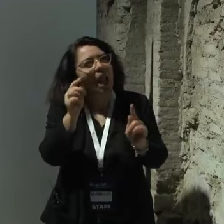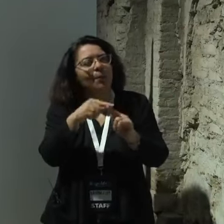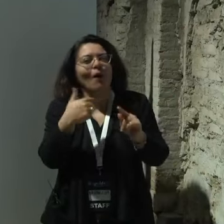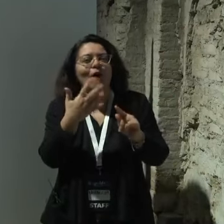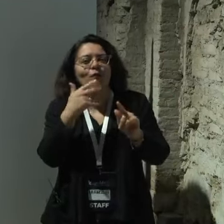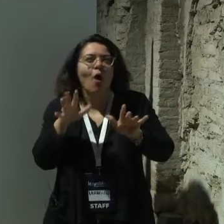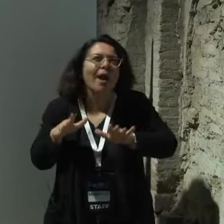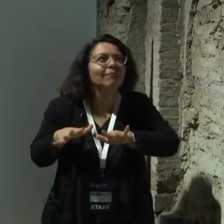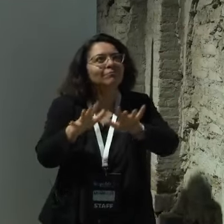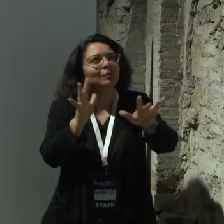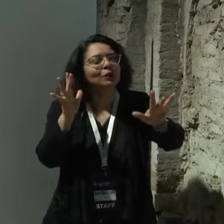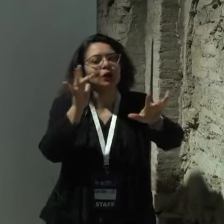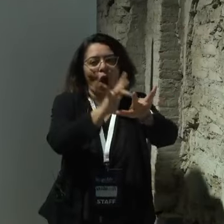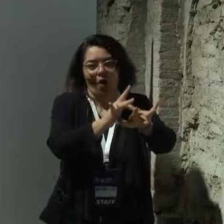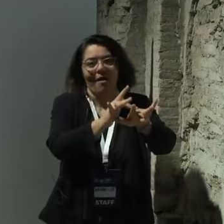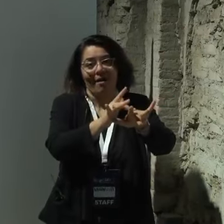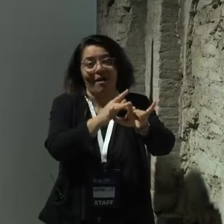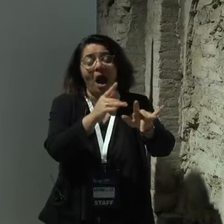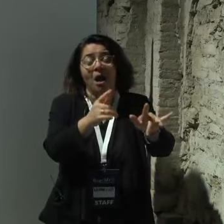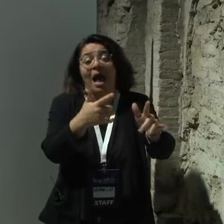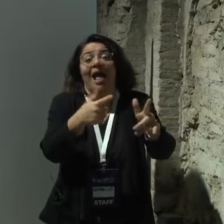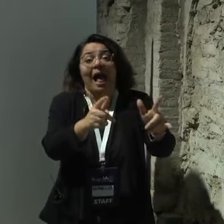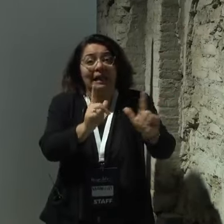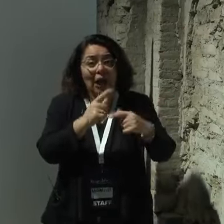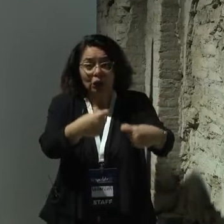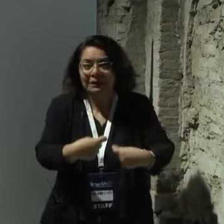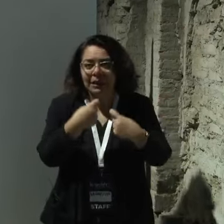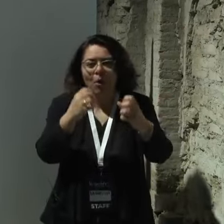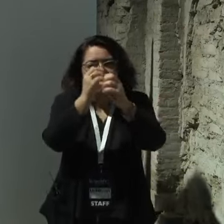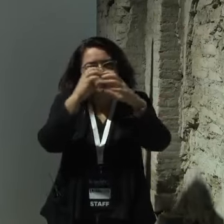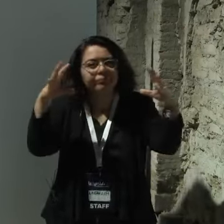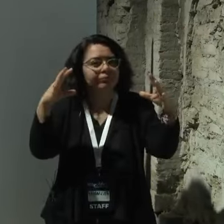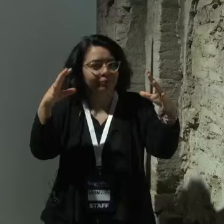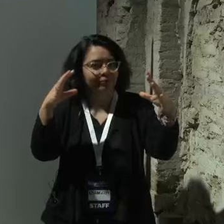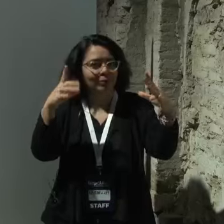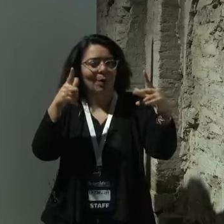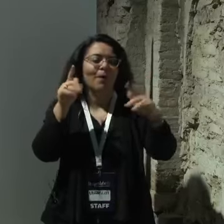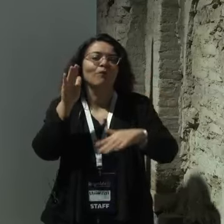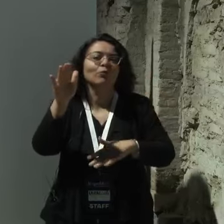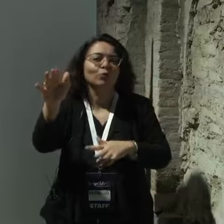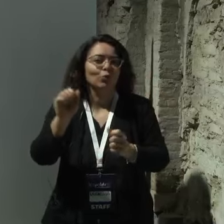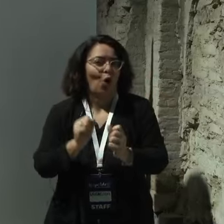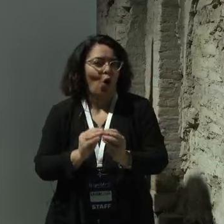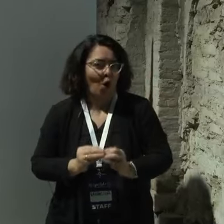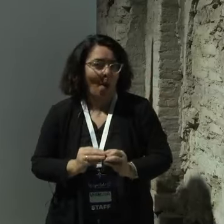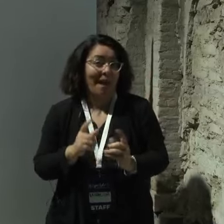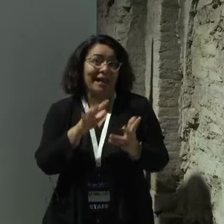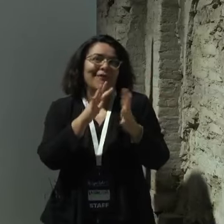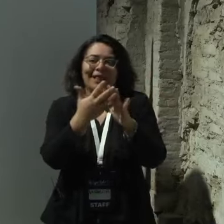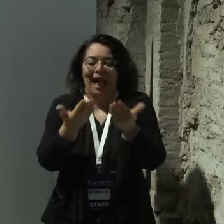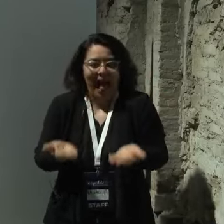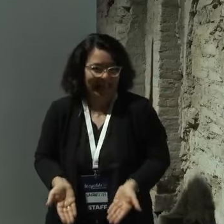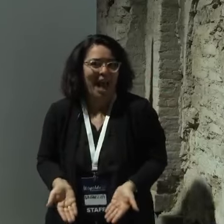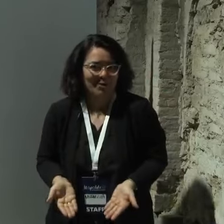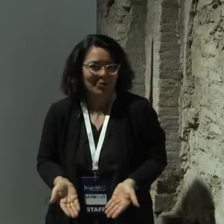di volare in cielo e ci ha dato una visione grandiosa di quello che potrebbe essere, che poi sta diventando ora l